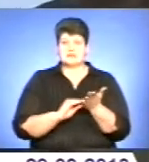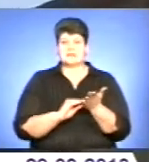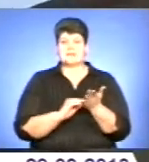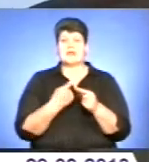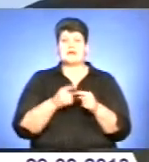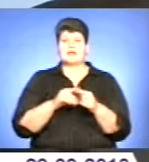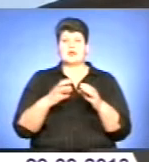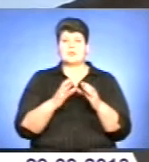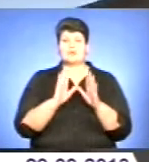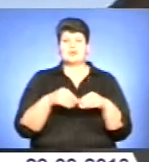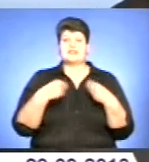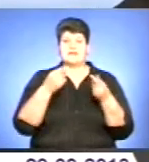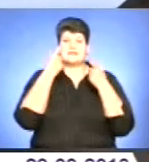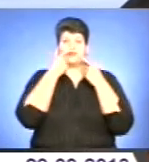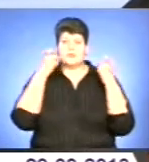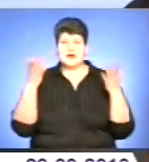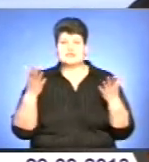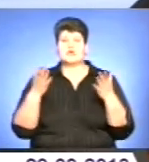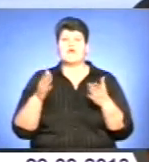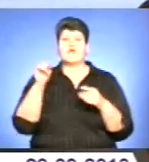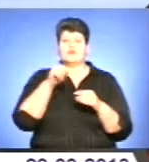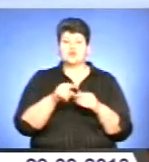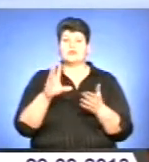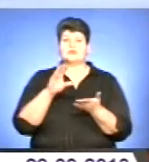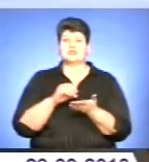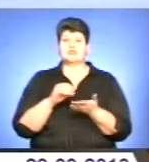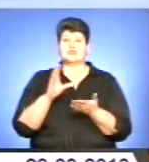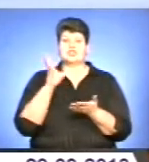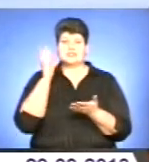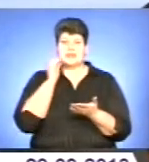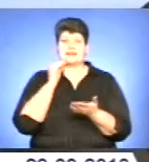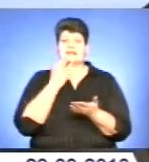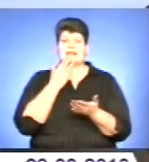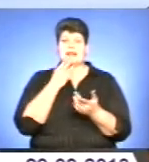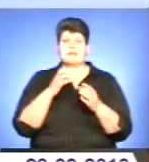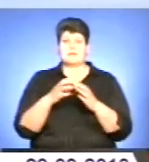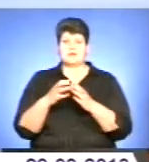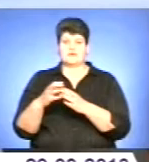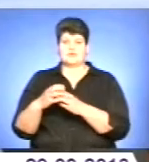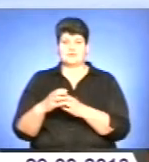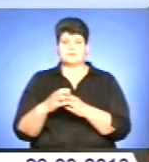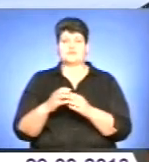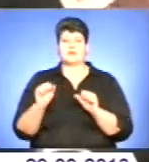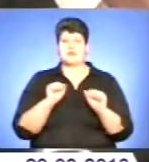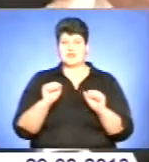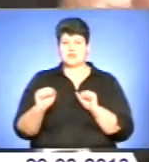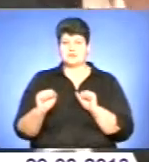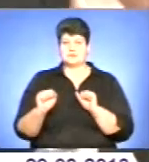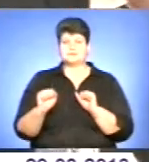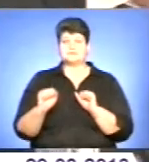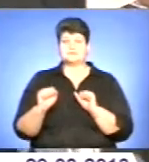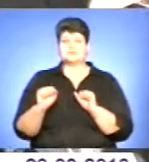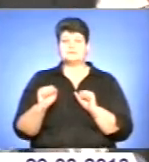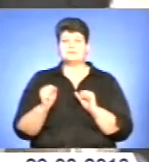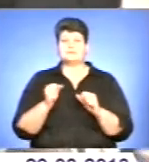ця група буде давати інформацію, в тому числі для національних правительств. А національні правительства вже реагуються. Однак ідея